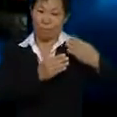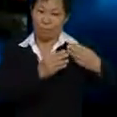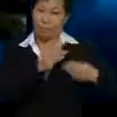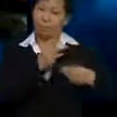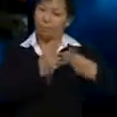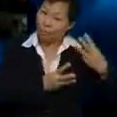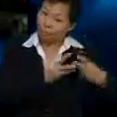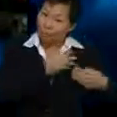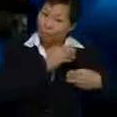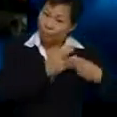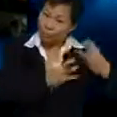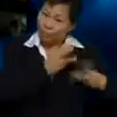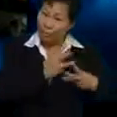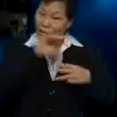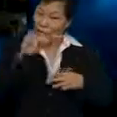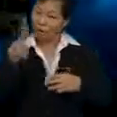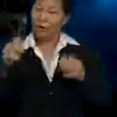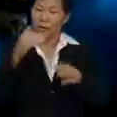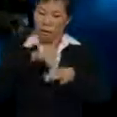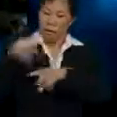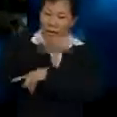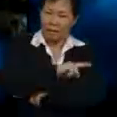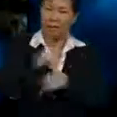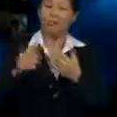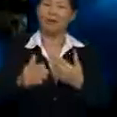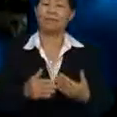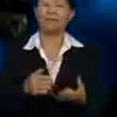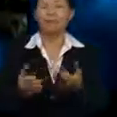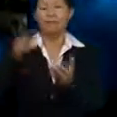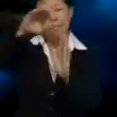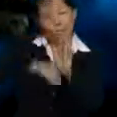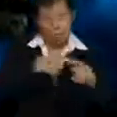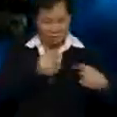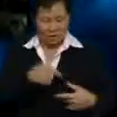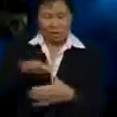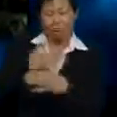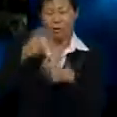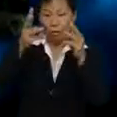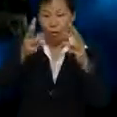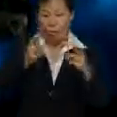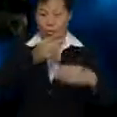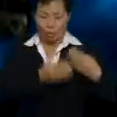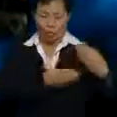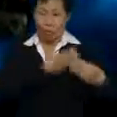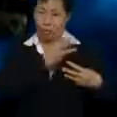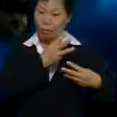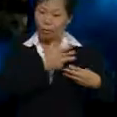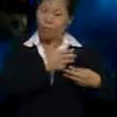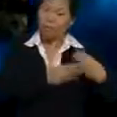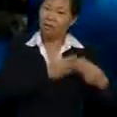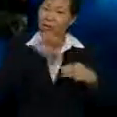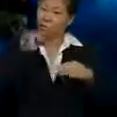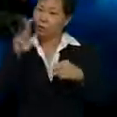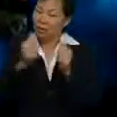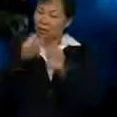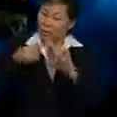Jadi pada hari ini dengan murah hatinya Saya akan berkongsi watak Julia dengan kawan-kawan semua Kawan-kawan nak